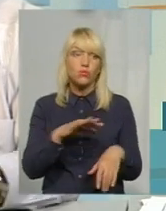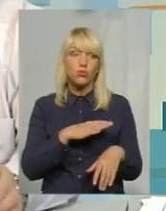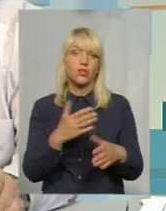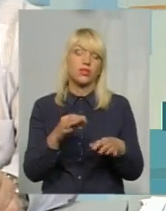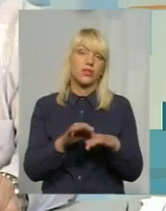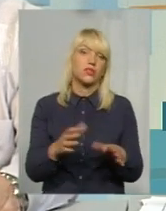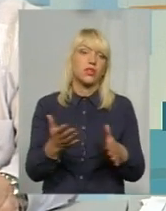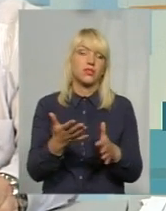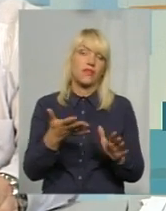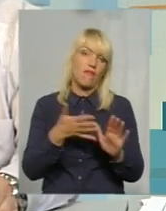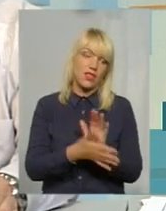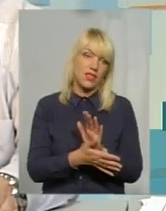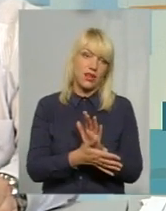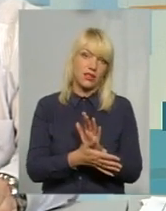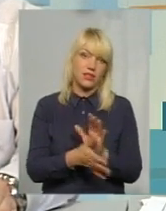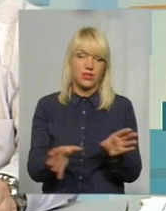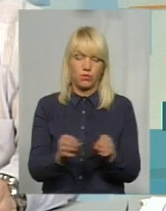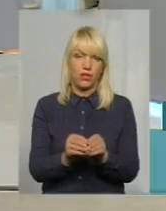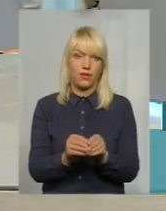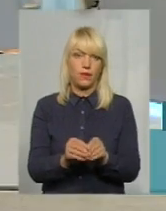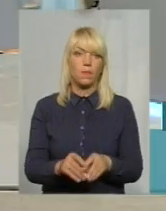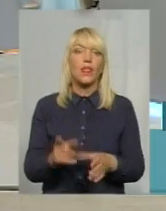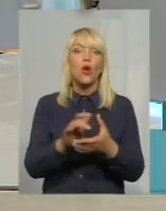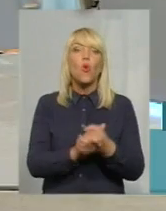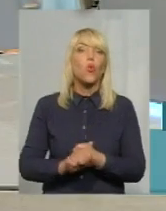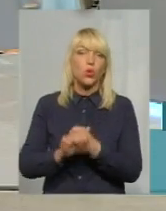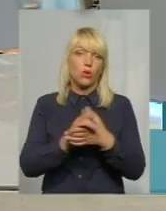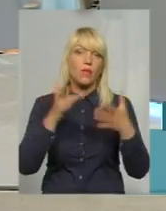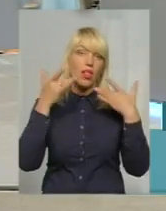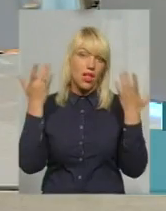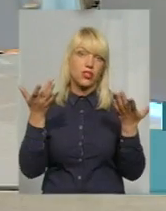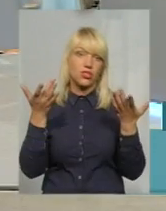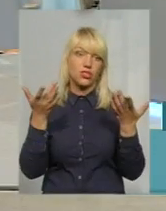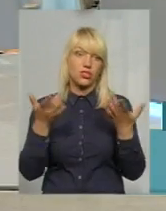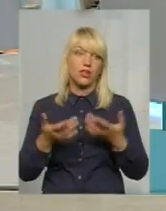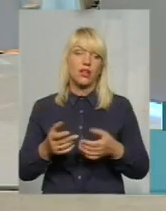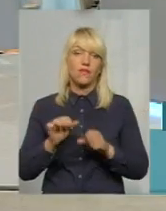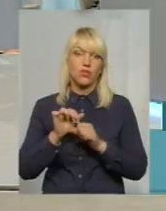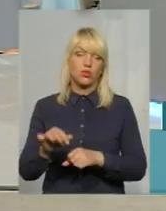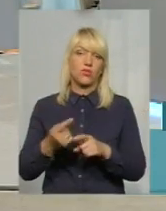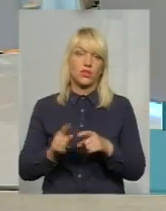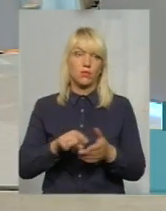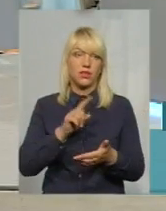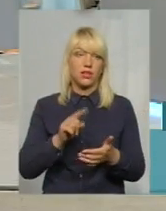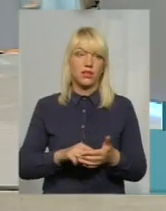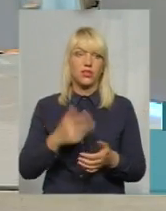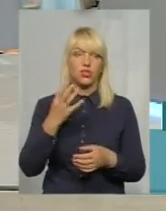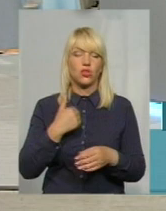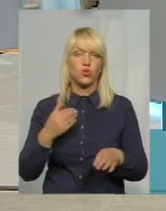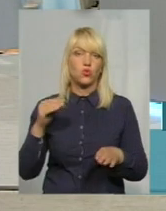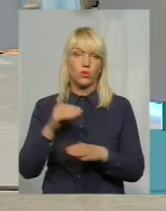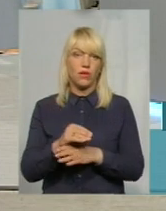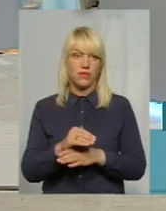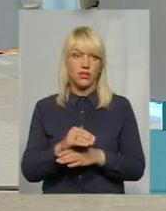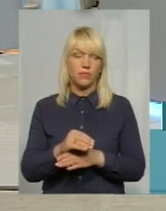якісь витрати спільні. Гуртом легше, звичайно, і розділити витрати, і відстоювати питання. Я хочу ще сказати по